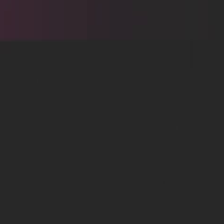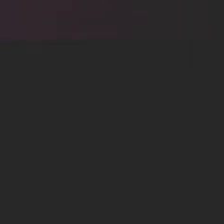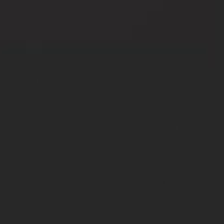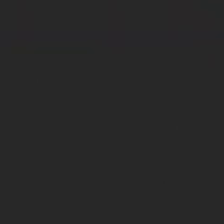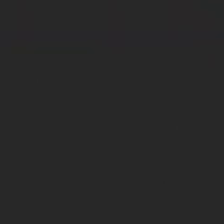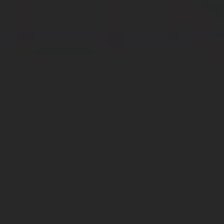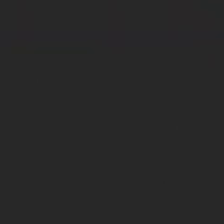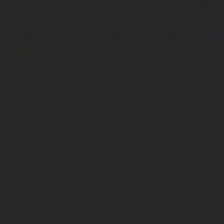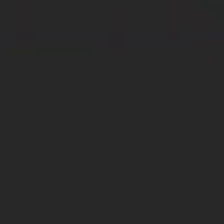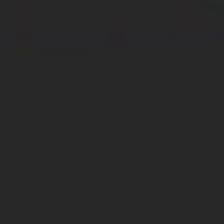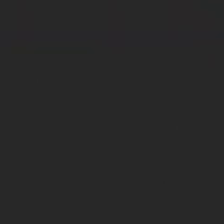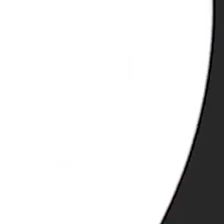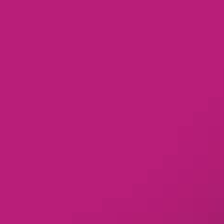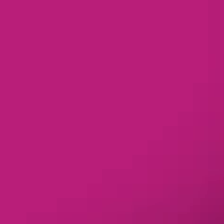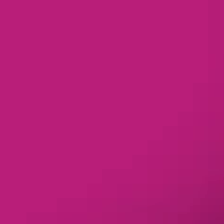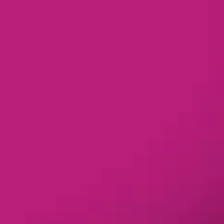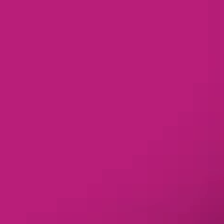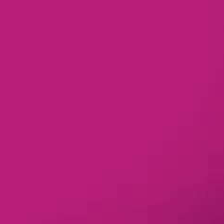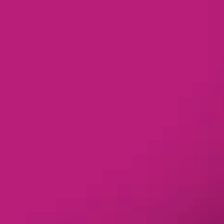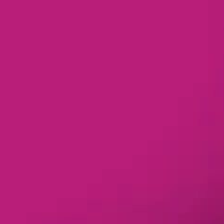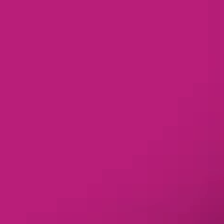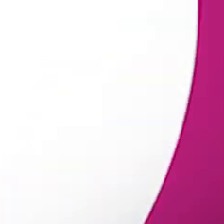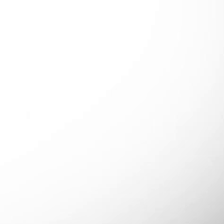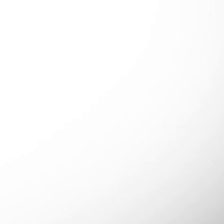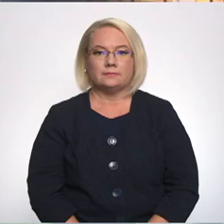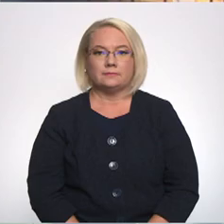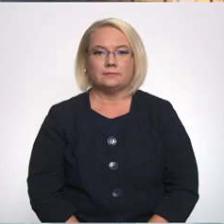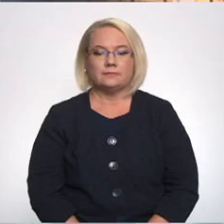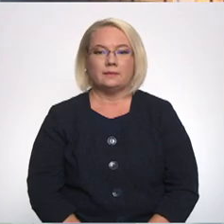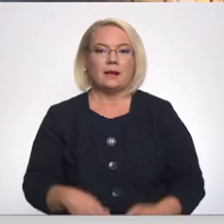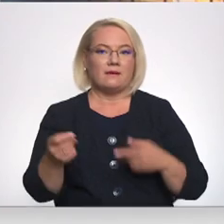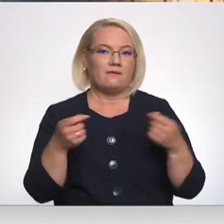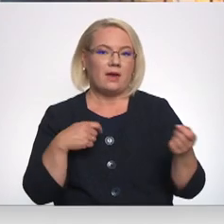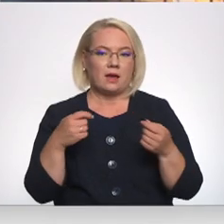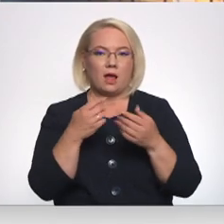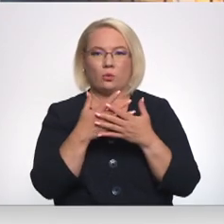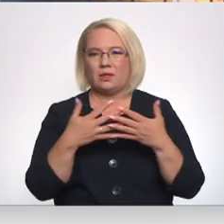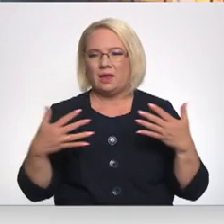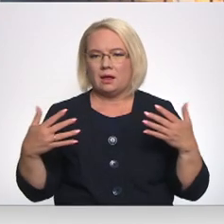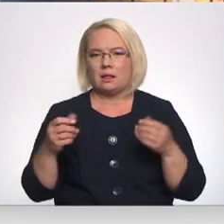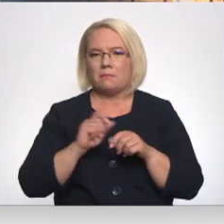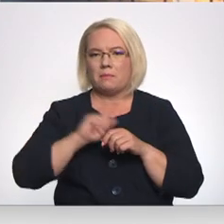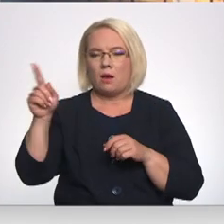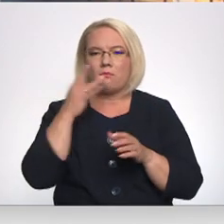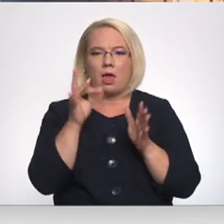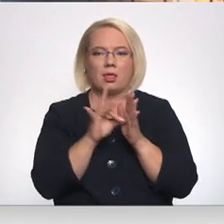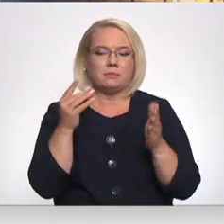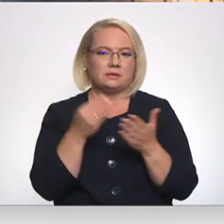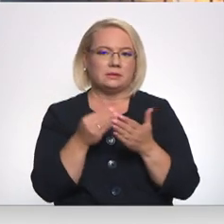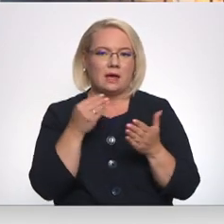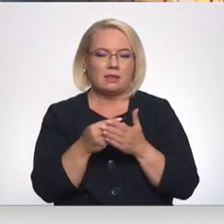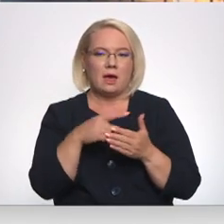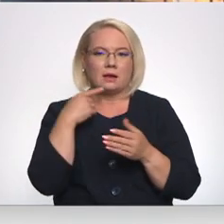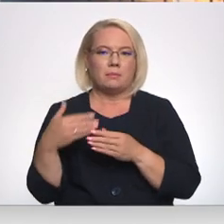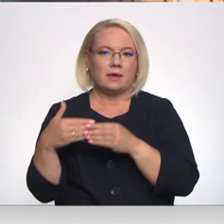Re! Viss ēters ir te! Veikalu tīkli pieaugot energoresursu cenām steidz